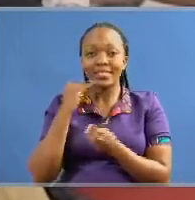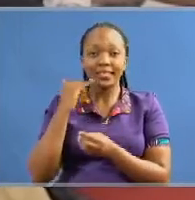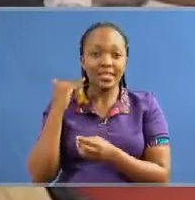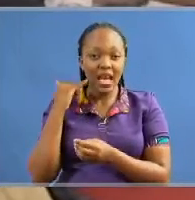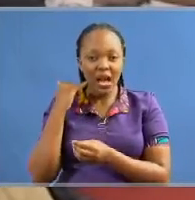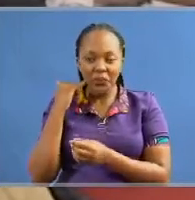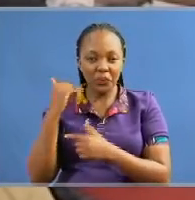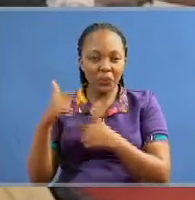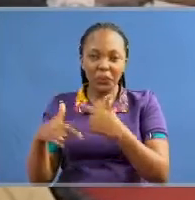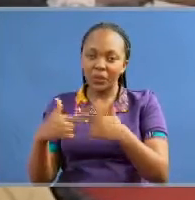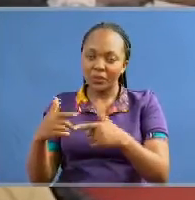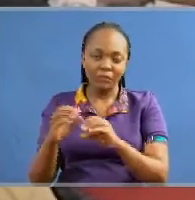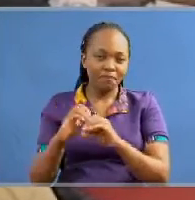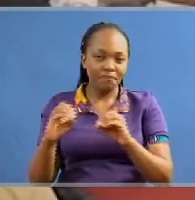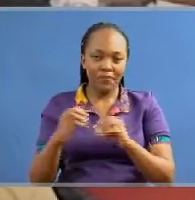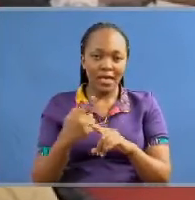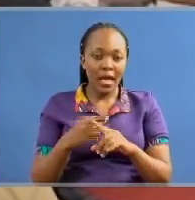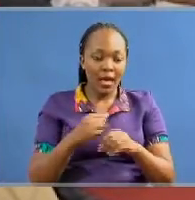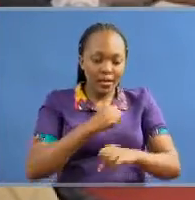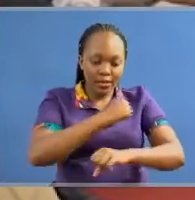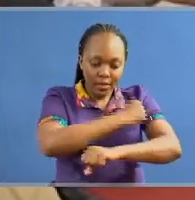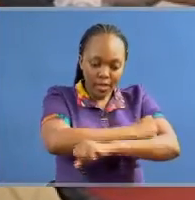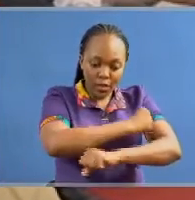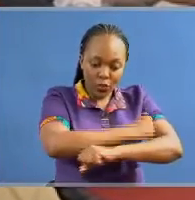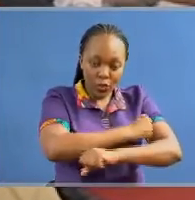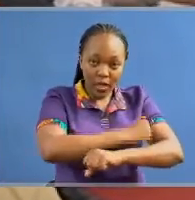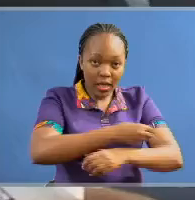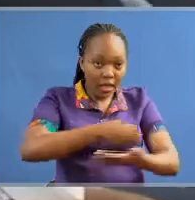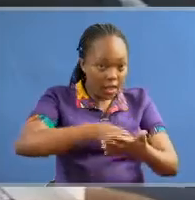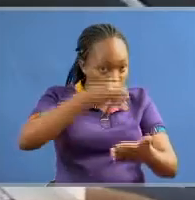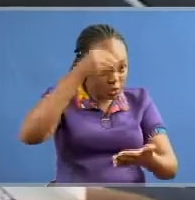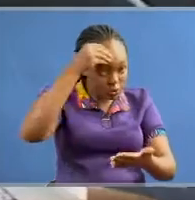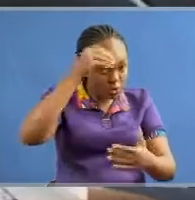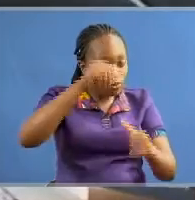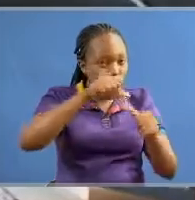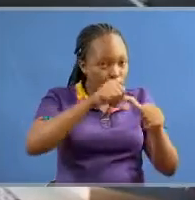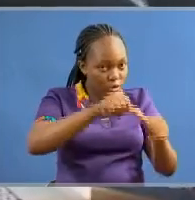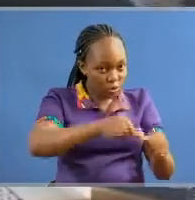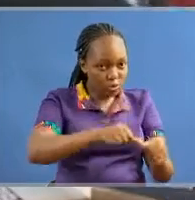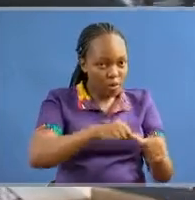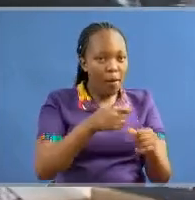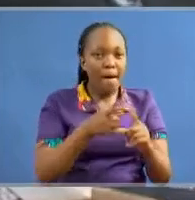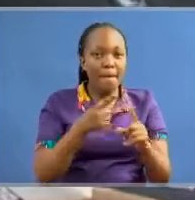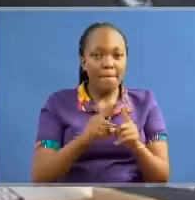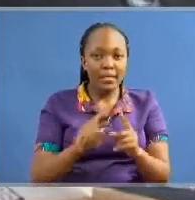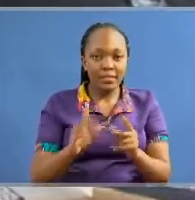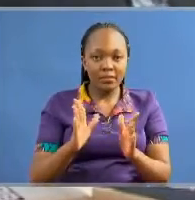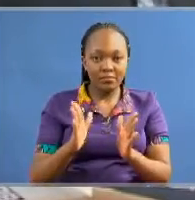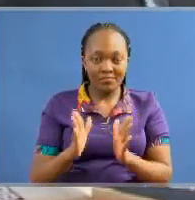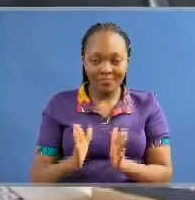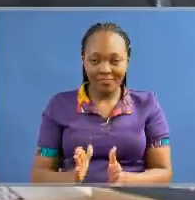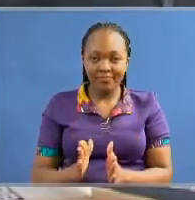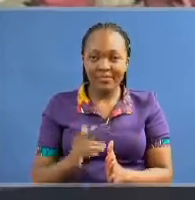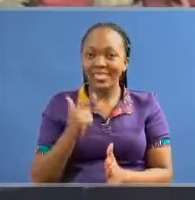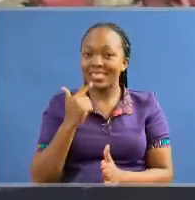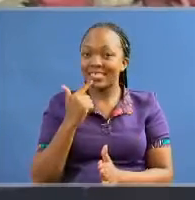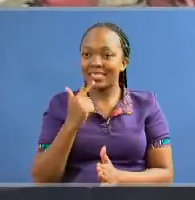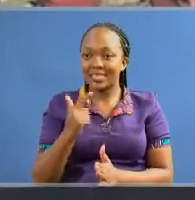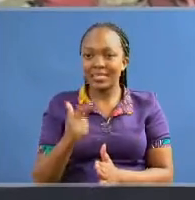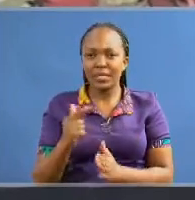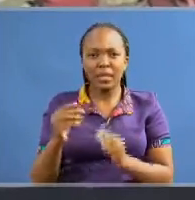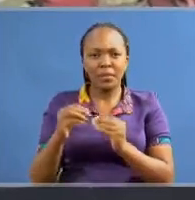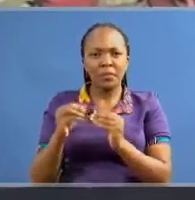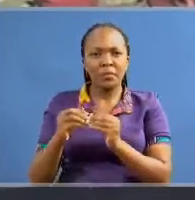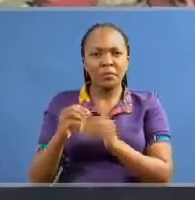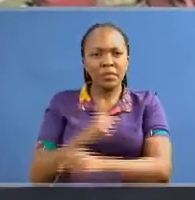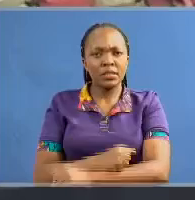Iteendelea kama kawaida ila waziri kagwe mutangaza kuwa mikutano na mashindano ya shule ya mpigo marufuku kwa siku thalathini